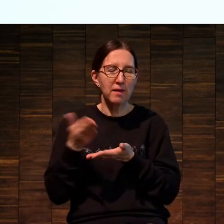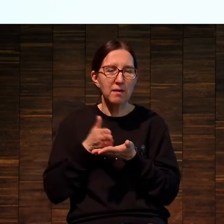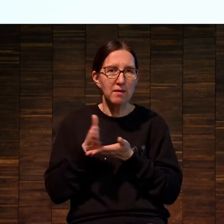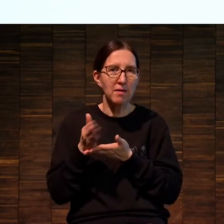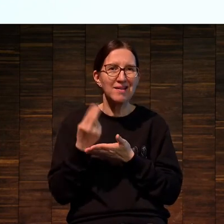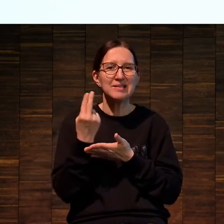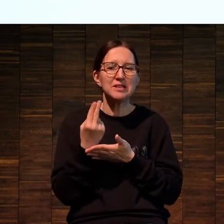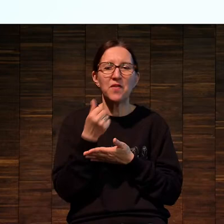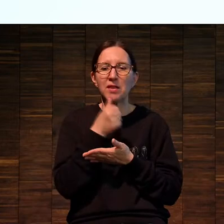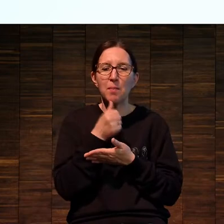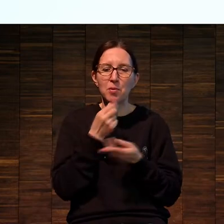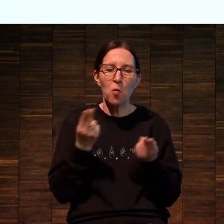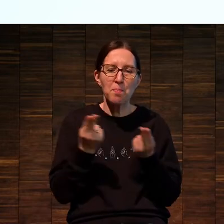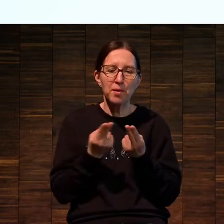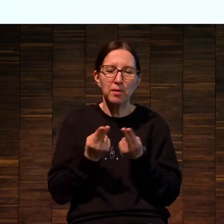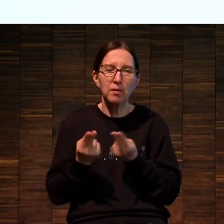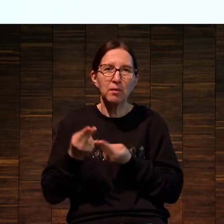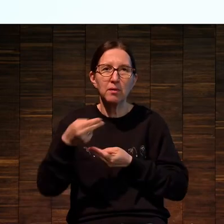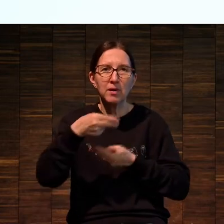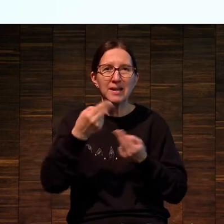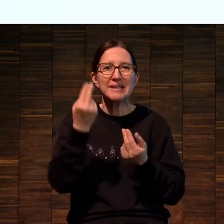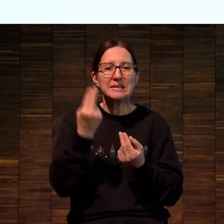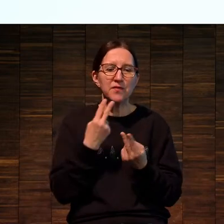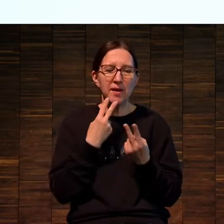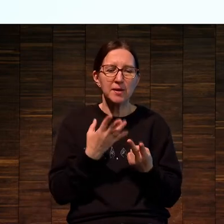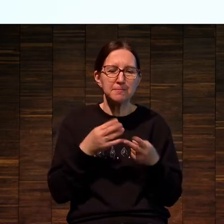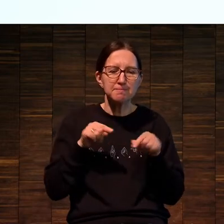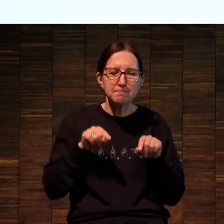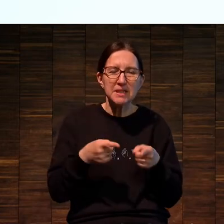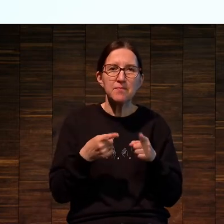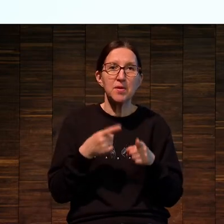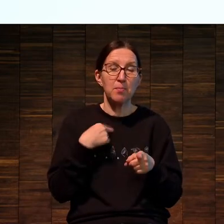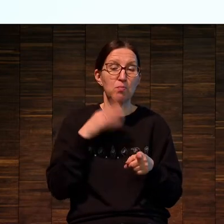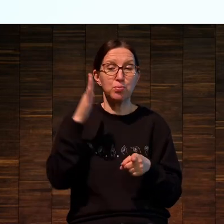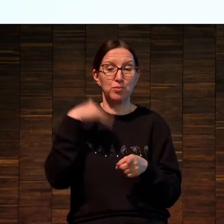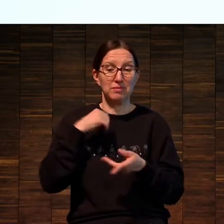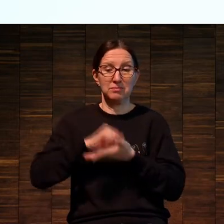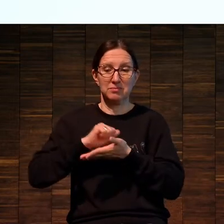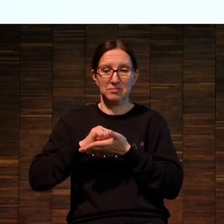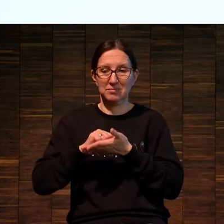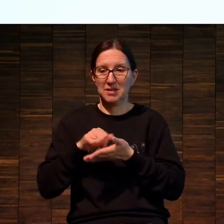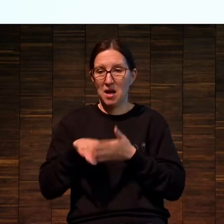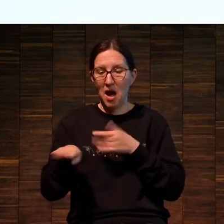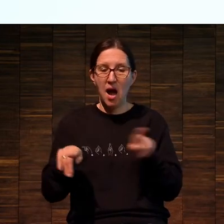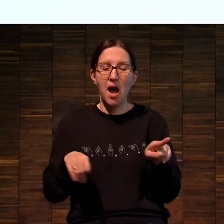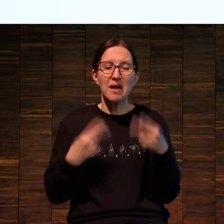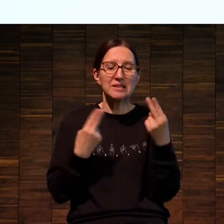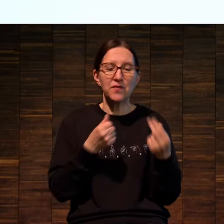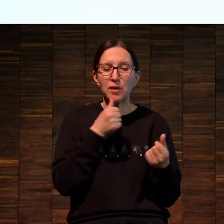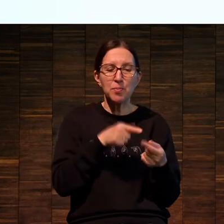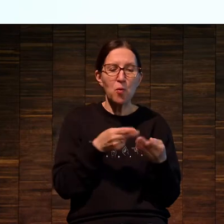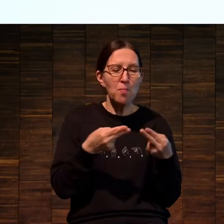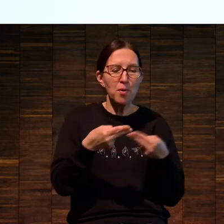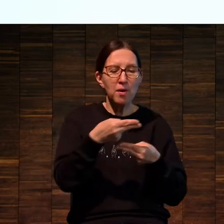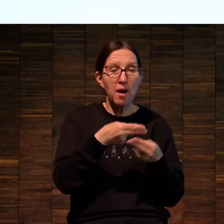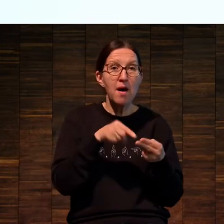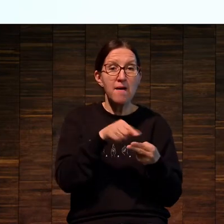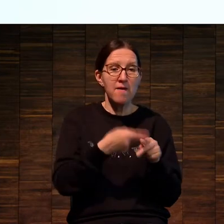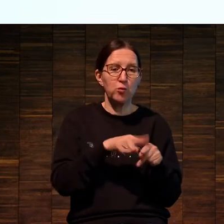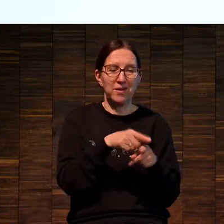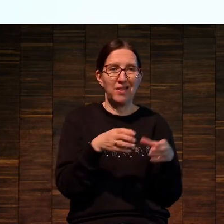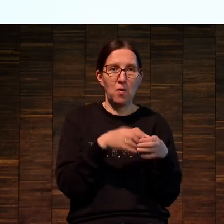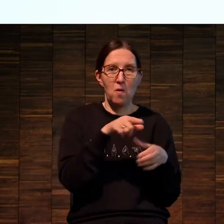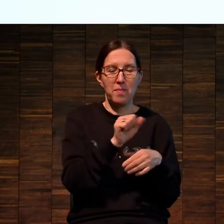цветопроб, калиброванных, чтобы цвет видеть перед тиражом, чтобы сделать цветопробу. И вот этот вот Iris